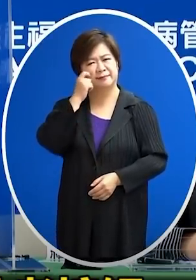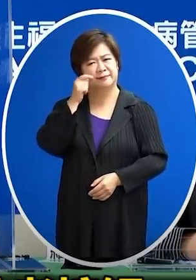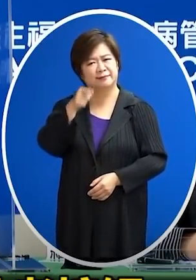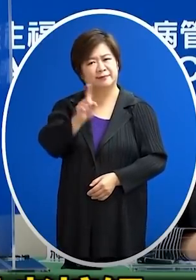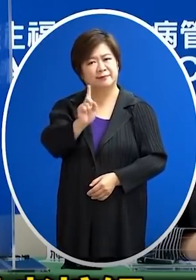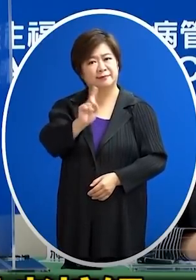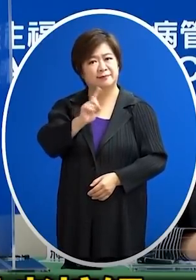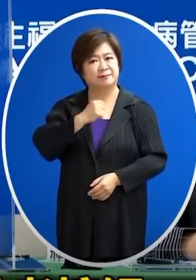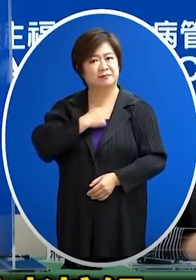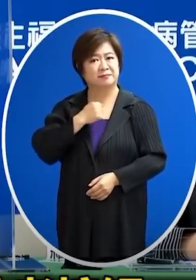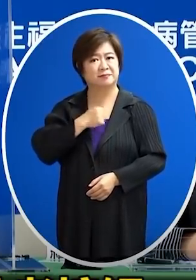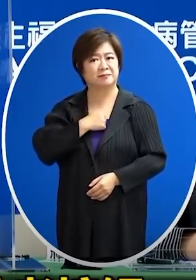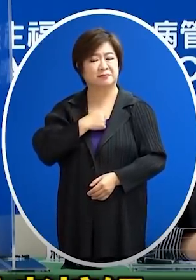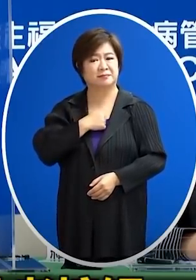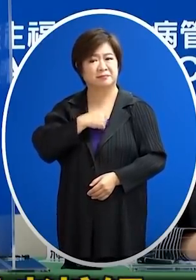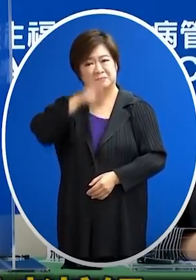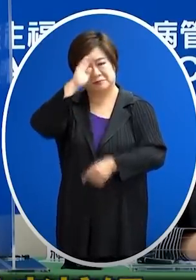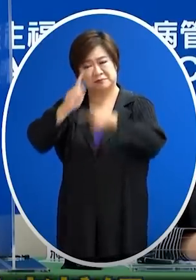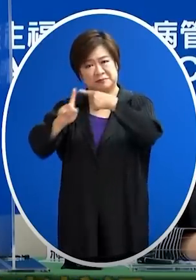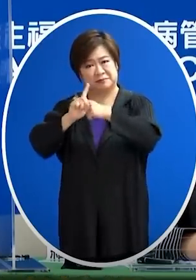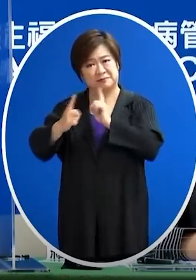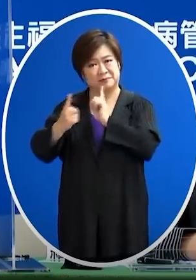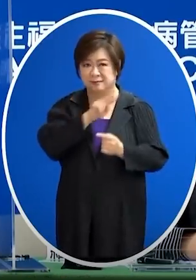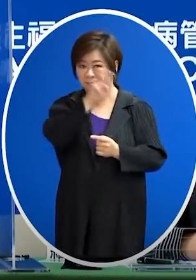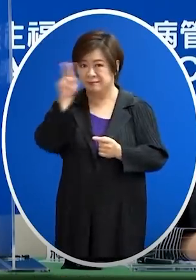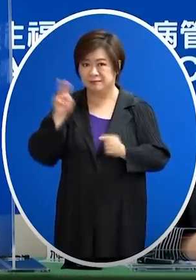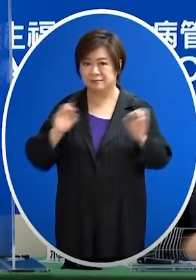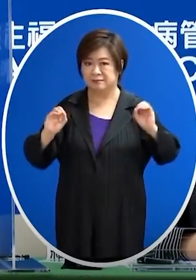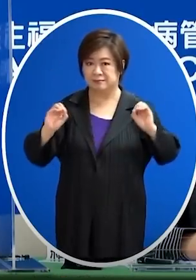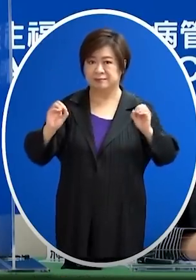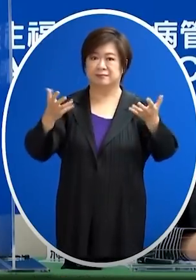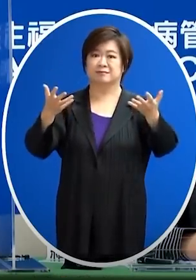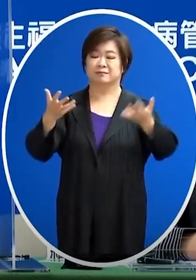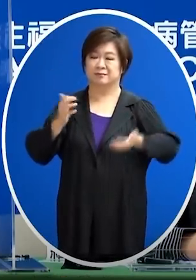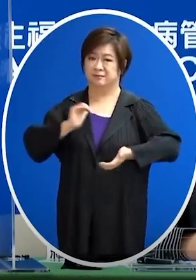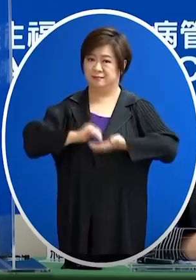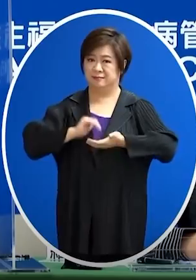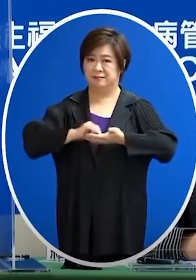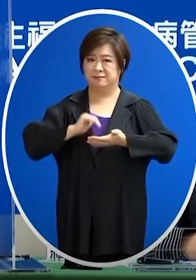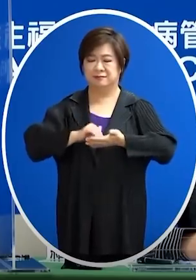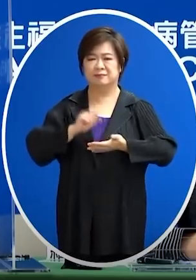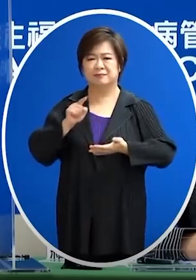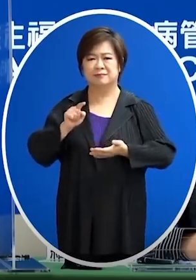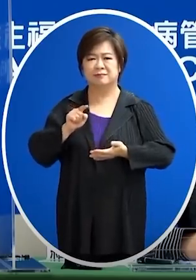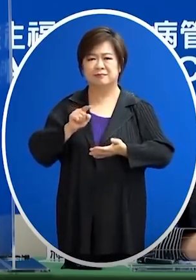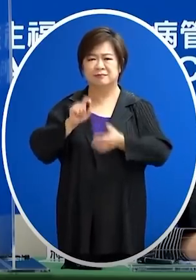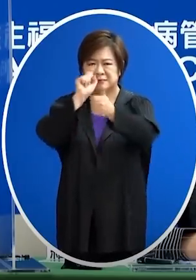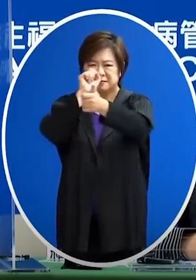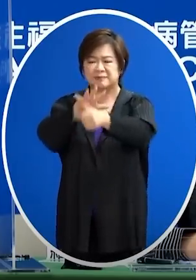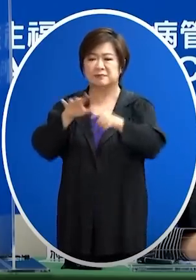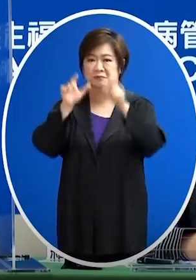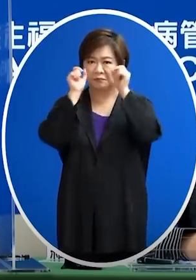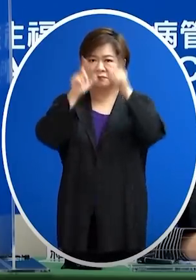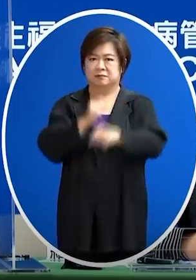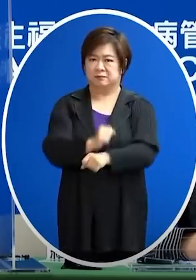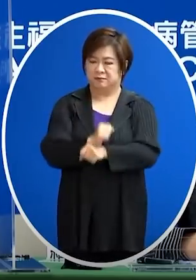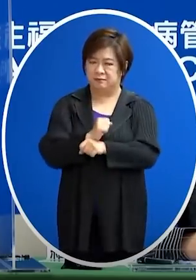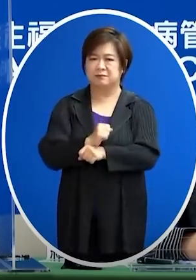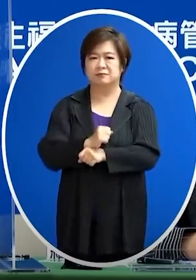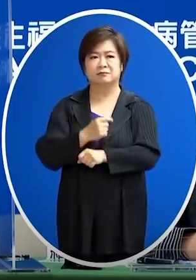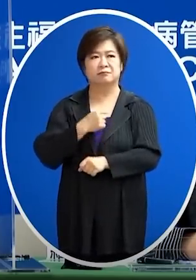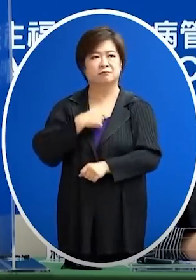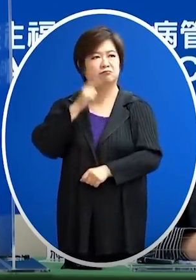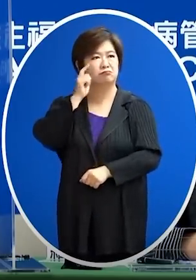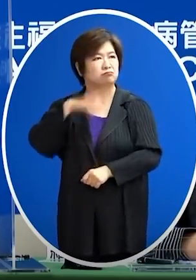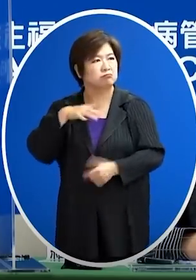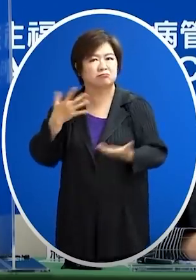知道他沒有跟確診者有接觸過其實很難 那個就是在提醒你嘛就可能你就是不自